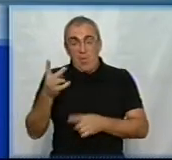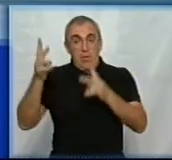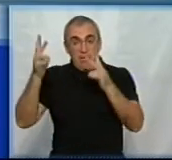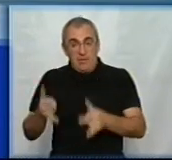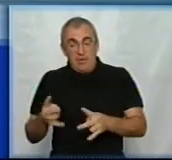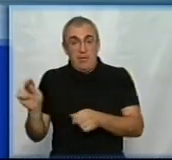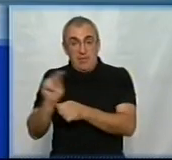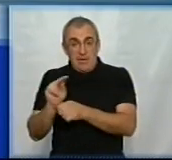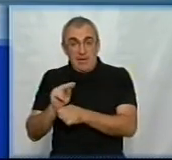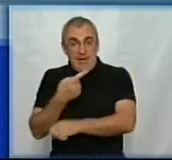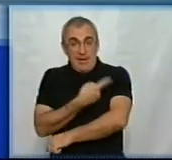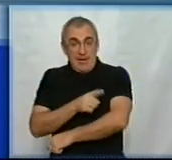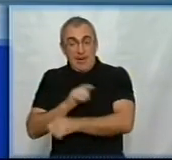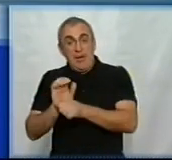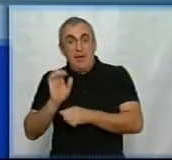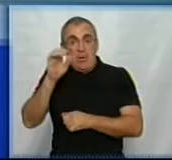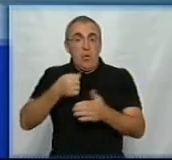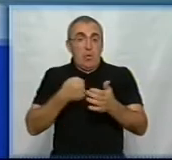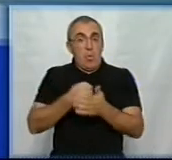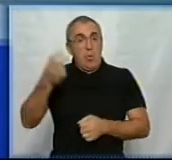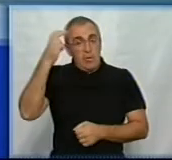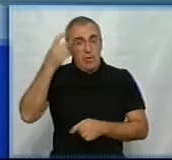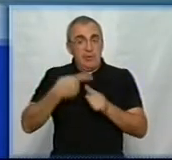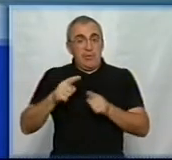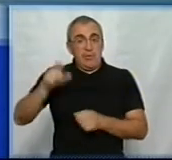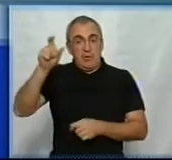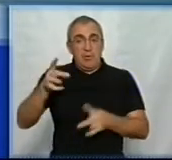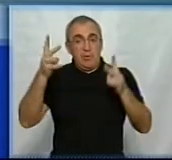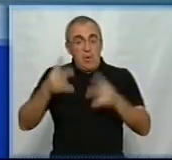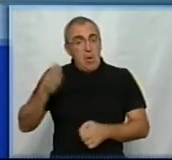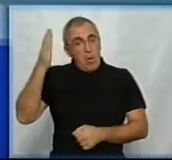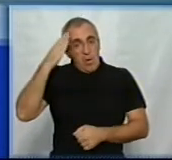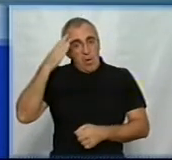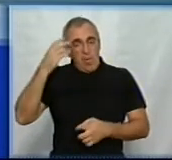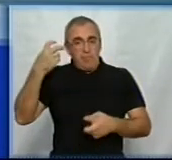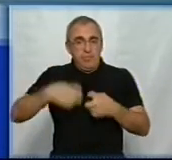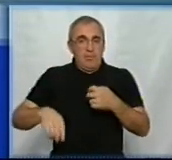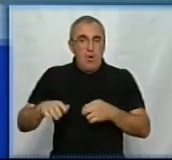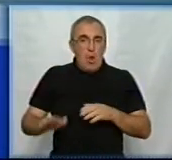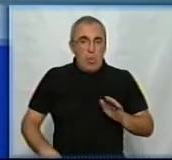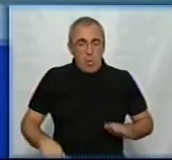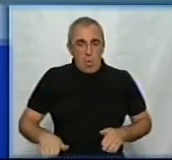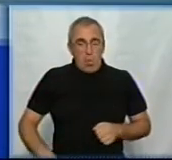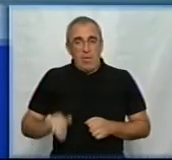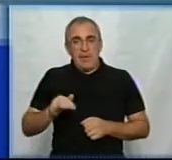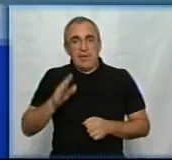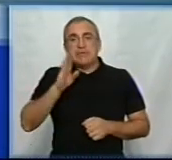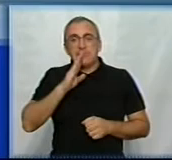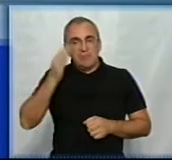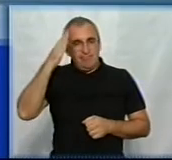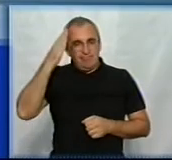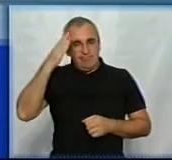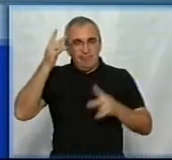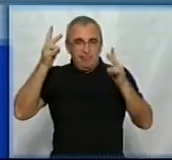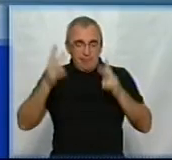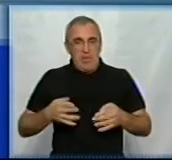аварії, які лікувалися цій лікарні, направили до Києва. Це чоловік з травмами голови, переломом ноги та дівчина з черепно-мозковою травмою,